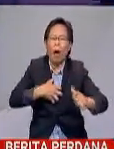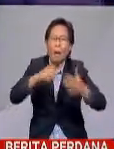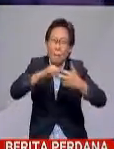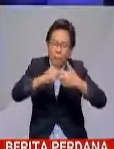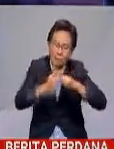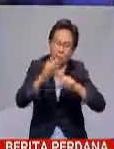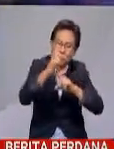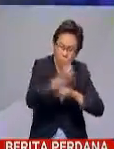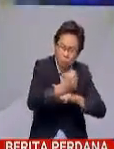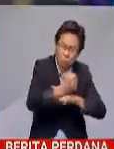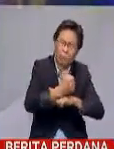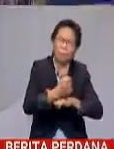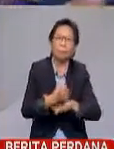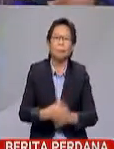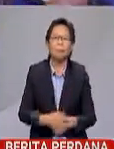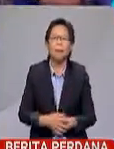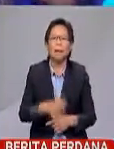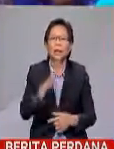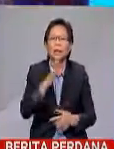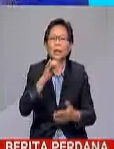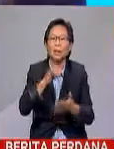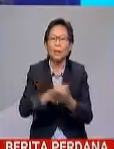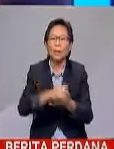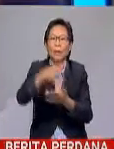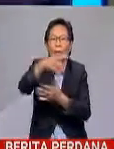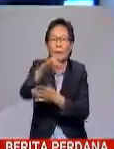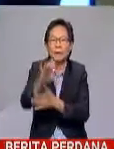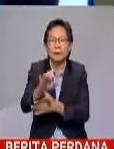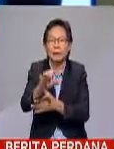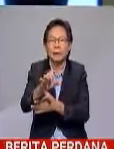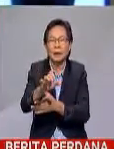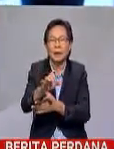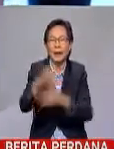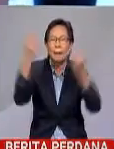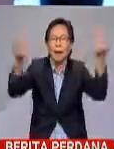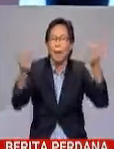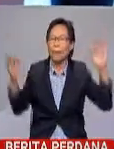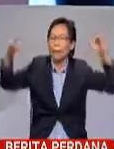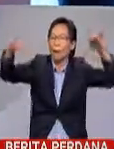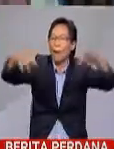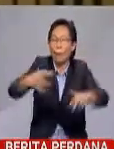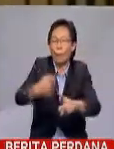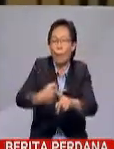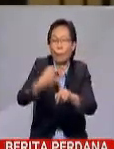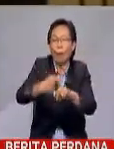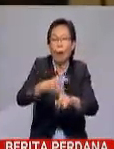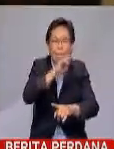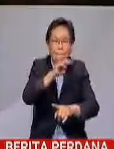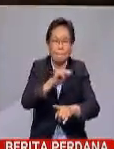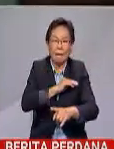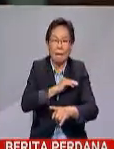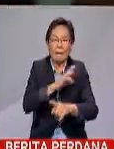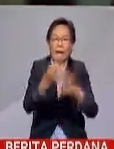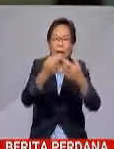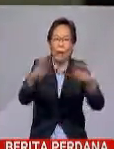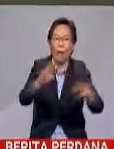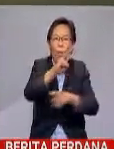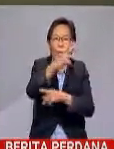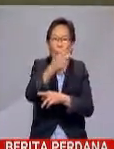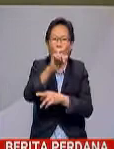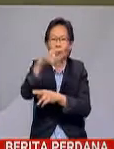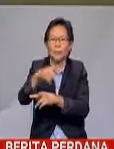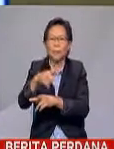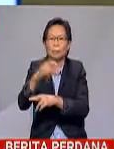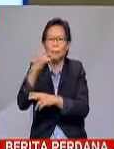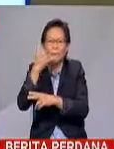masalah sosial setempat. Beliau berkata demikian dalam sudang media selepas Majlis Penimpunan Bulanan Kementerian dan pelancaran WhatsApp Talian